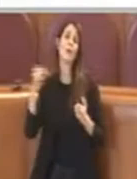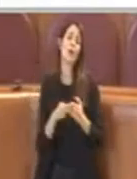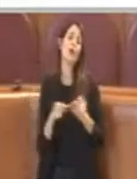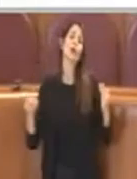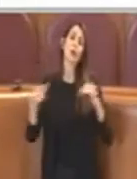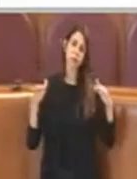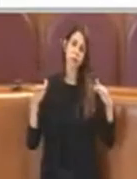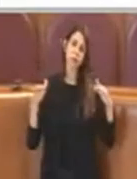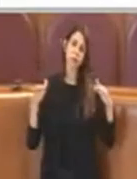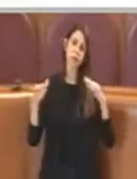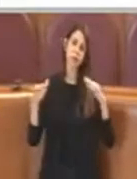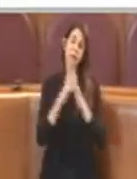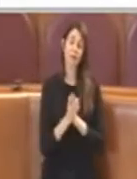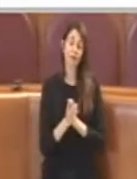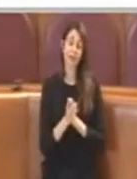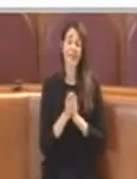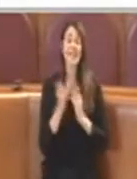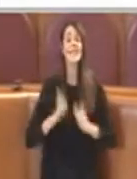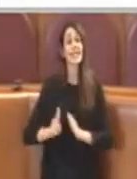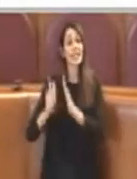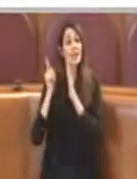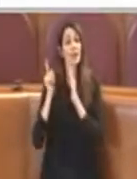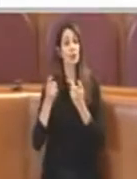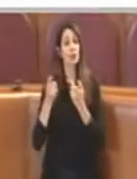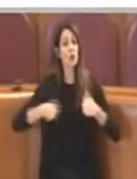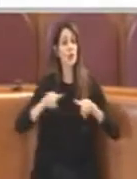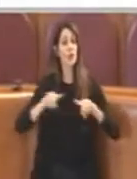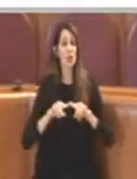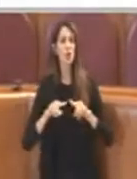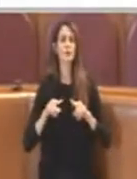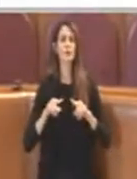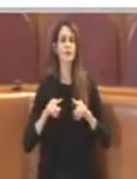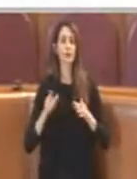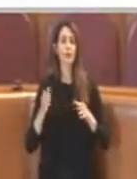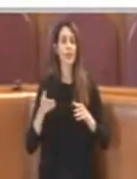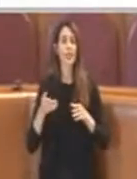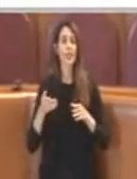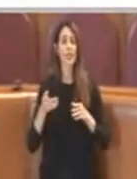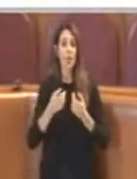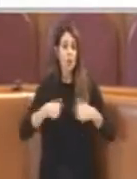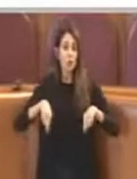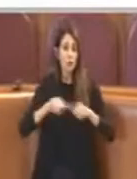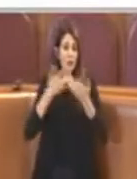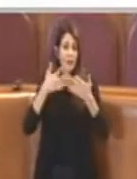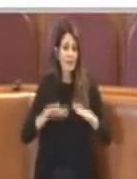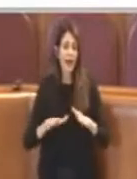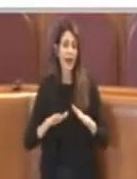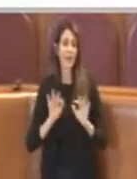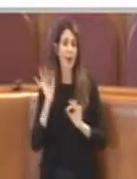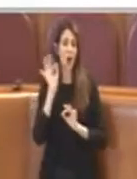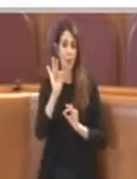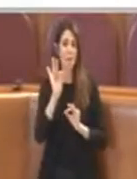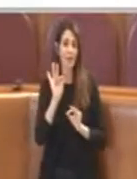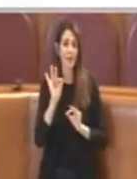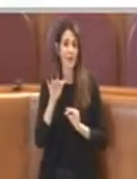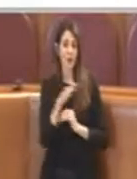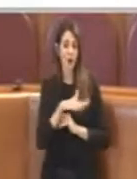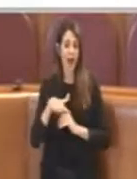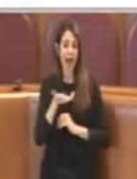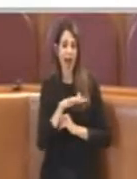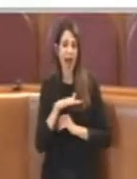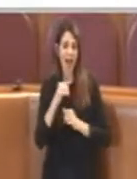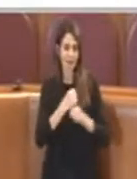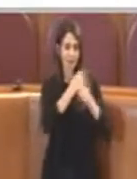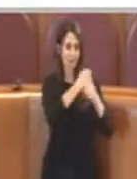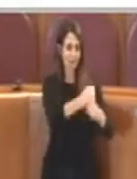aree e quindi le risposte concrete e gli aiuti che le associazioni chiedono possiamo